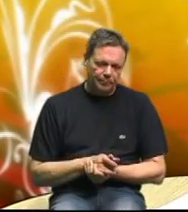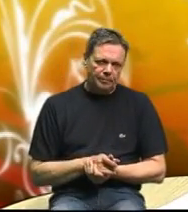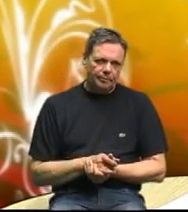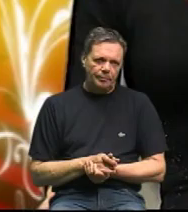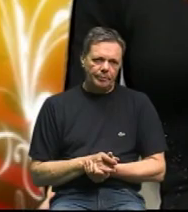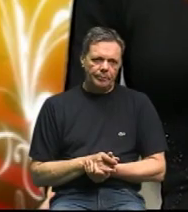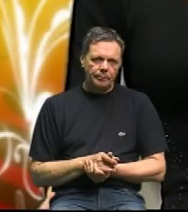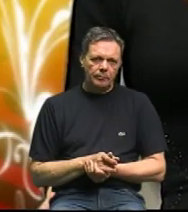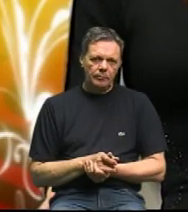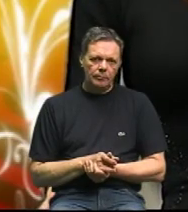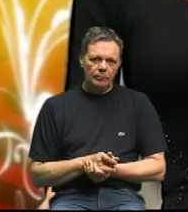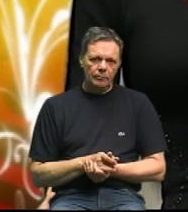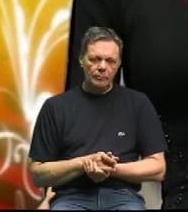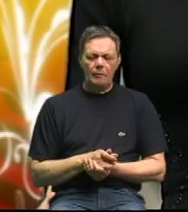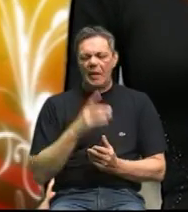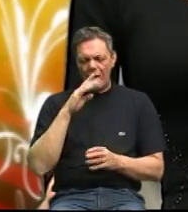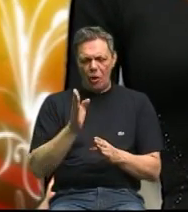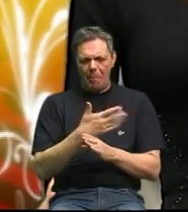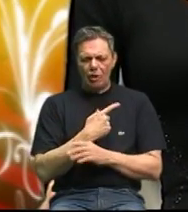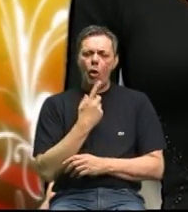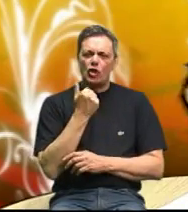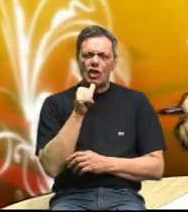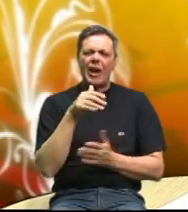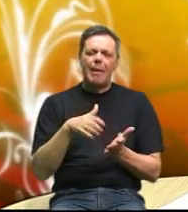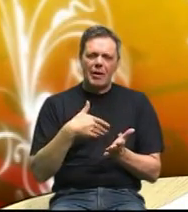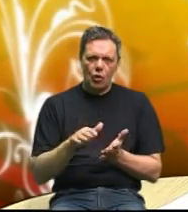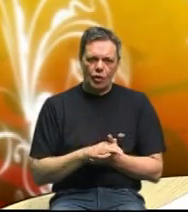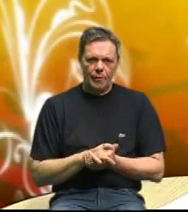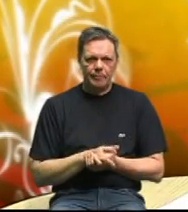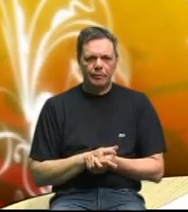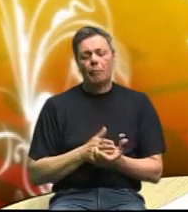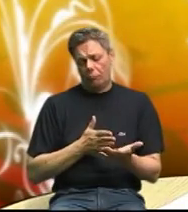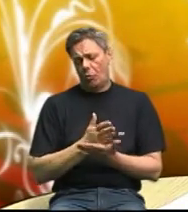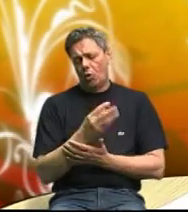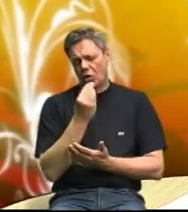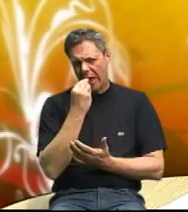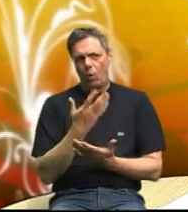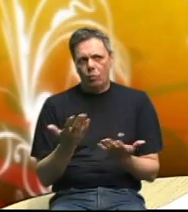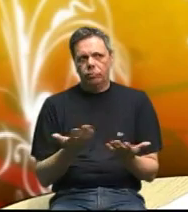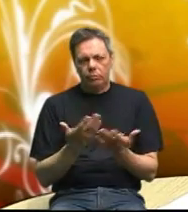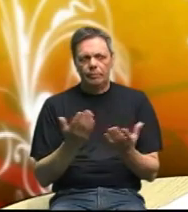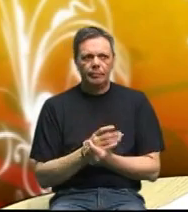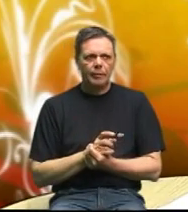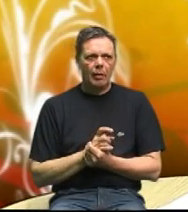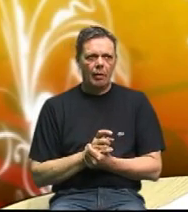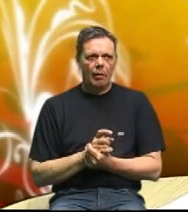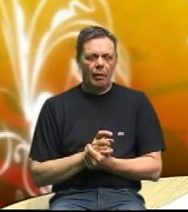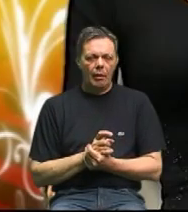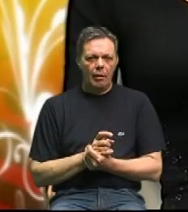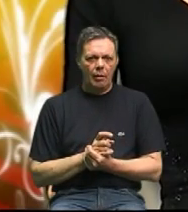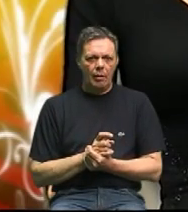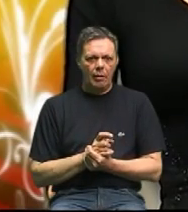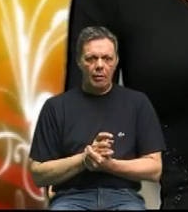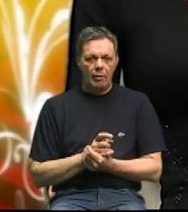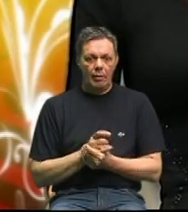da znači eliminiramo šećere i masnoće tako i kroz hranu da kroz hranu ovo eliminirami a